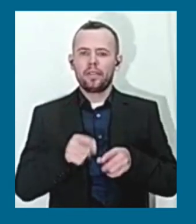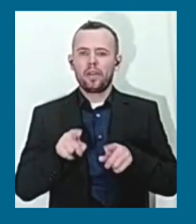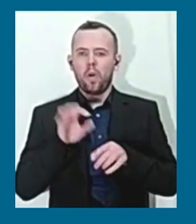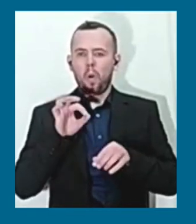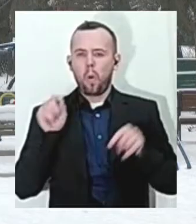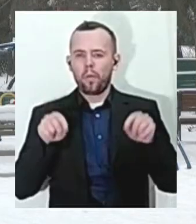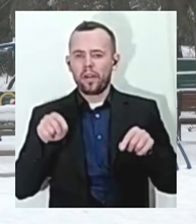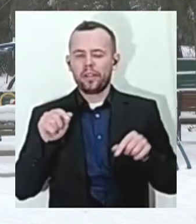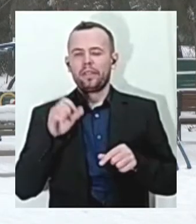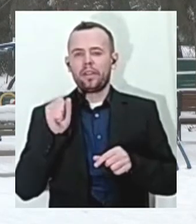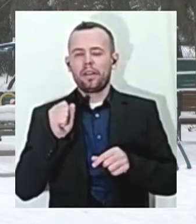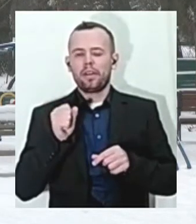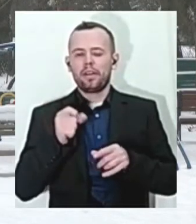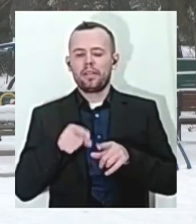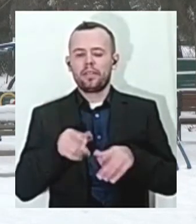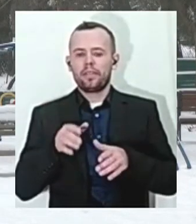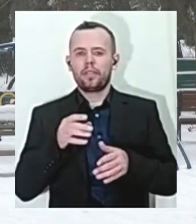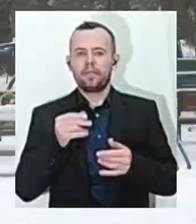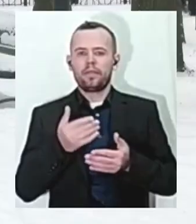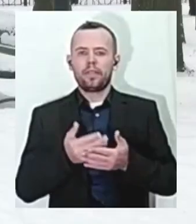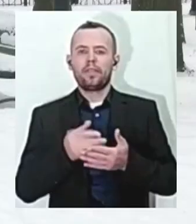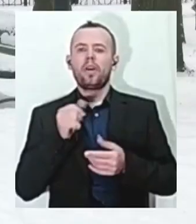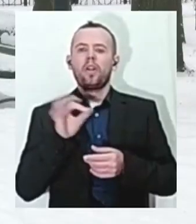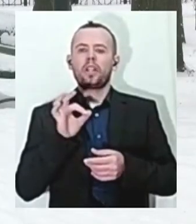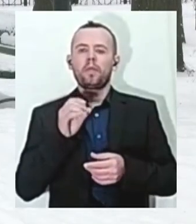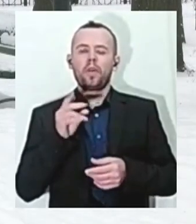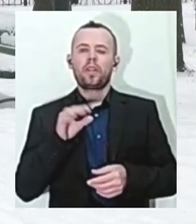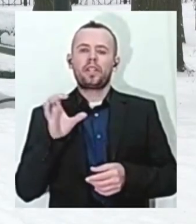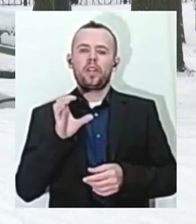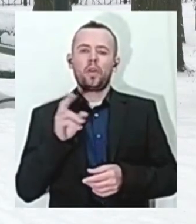500 метрів. Олександра Пономаренко, Сергій Кобилянський, новини на Суспільному, Одеса.